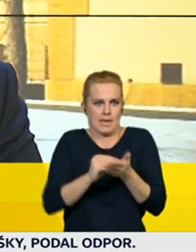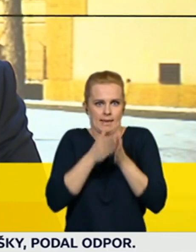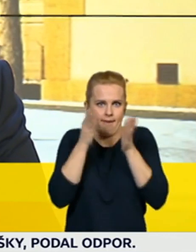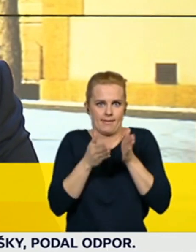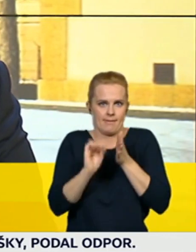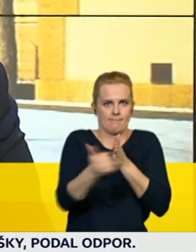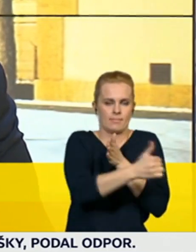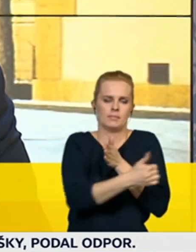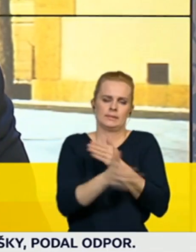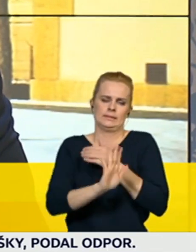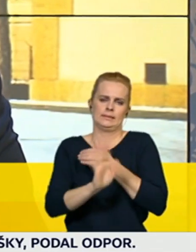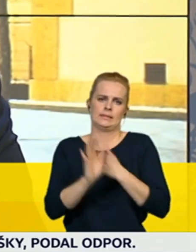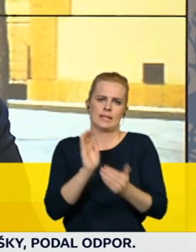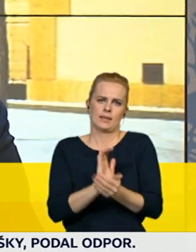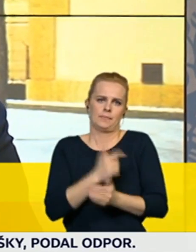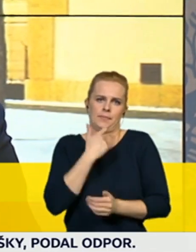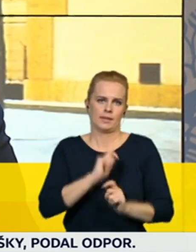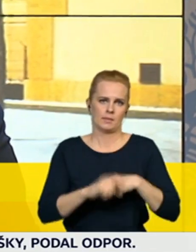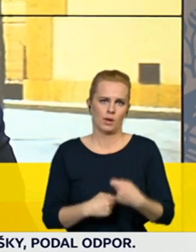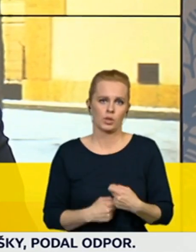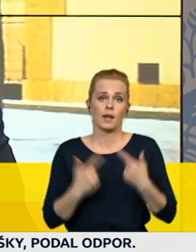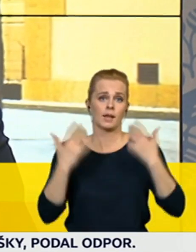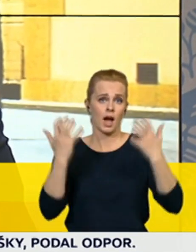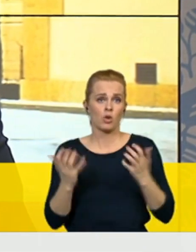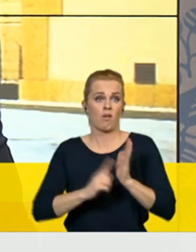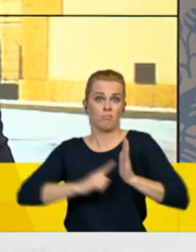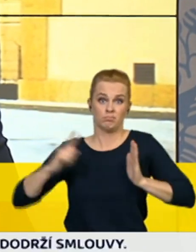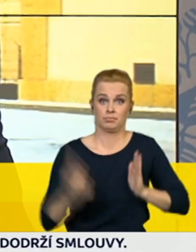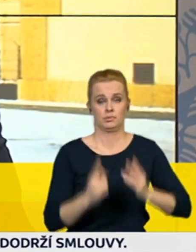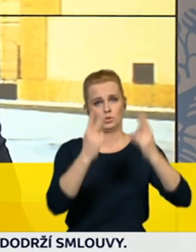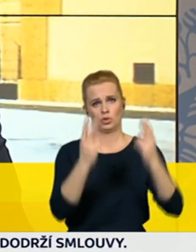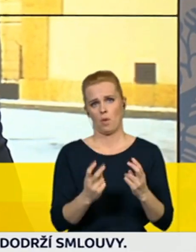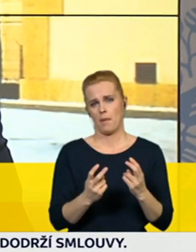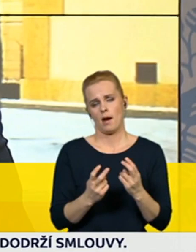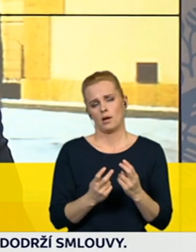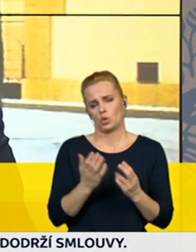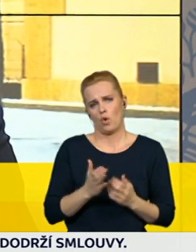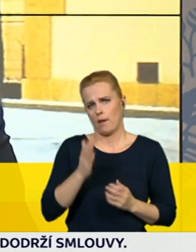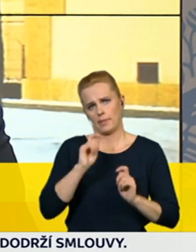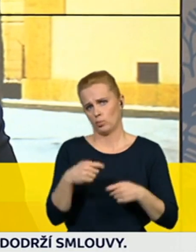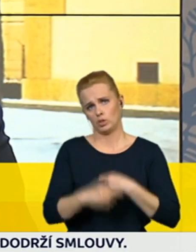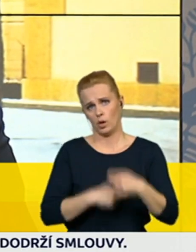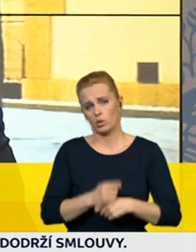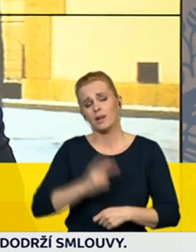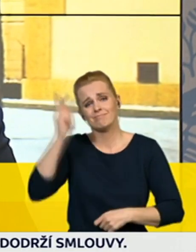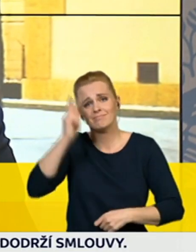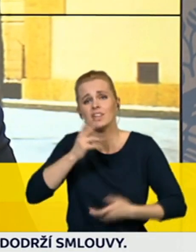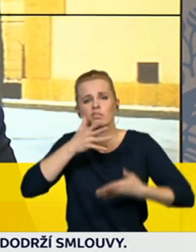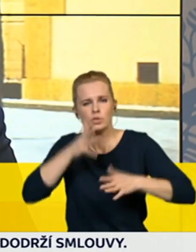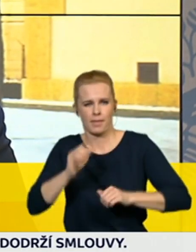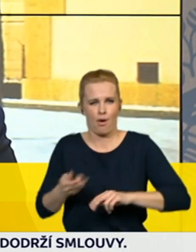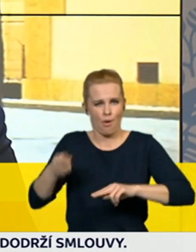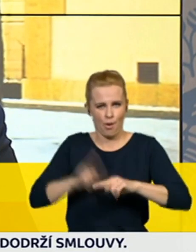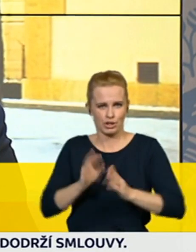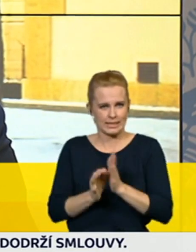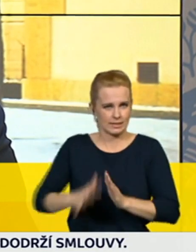zatím regulovaná není. Já věřím, že k nikdy zatím nedojde, ale pokud by se ukázal, že ta situace se zhoršuje, tak bychom byli nuceni k tomu dále